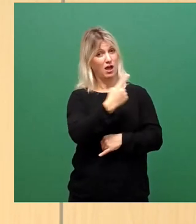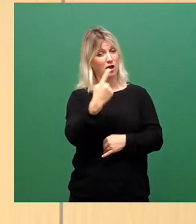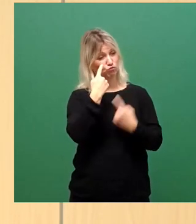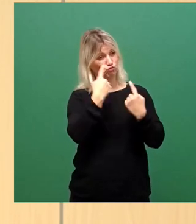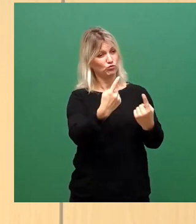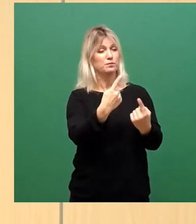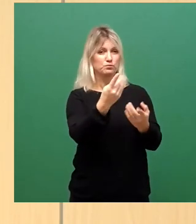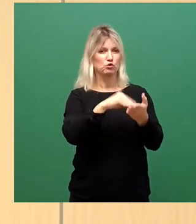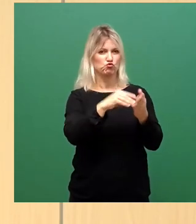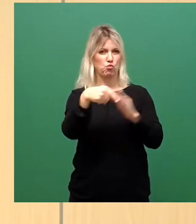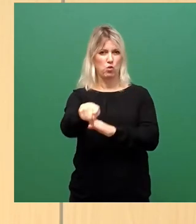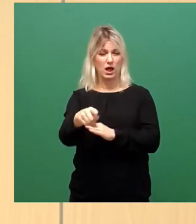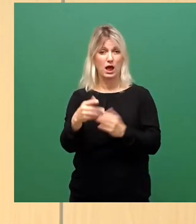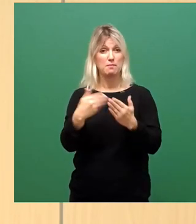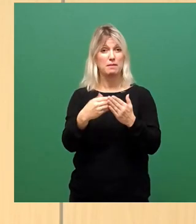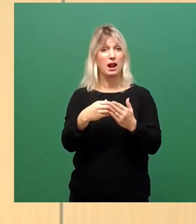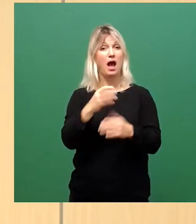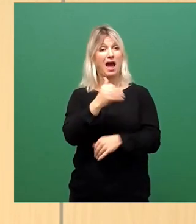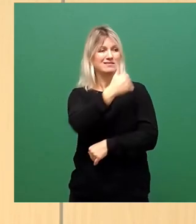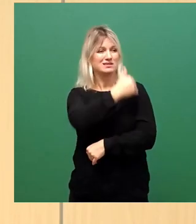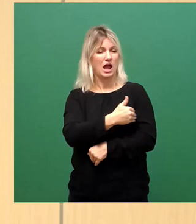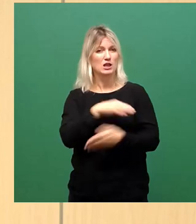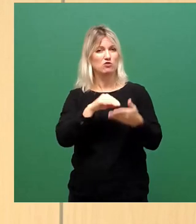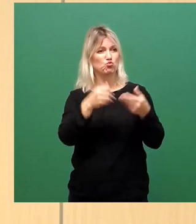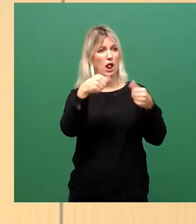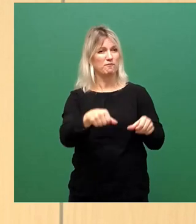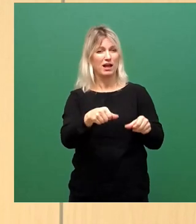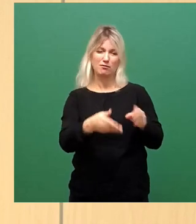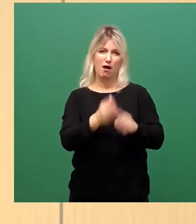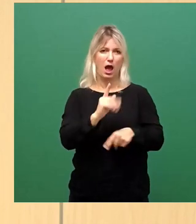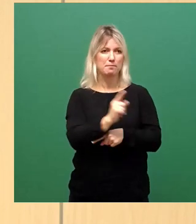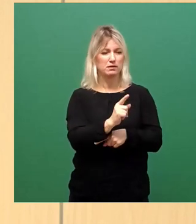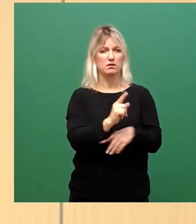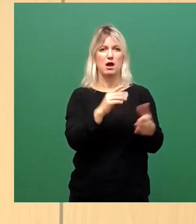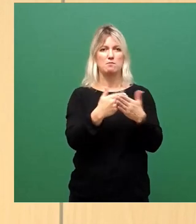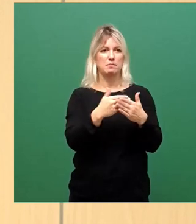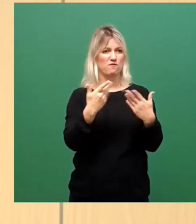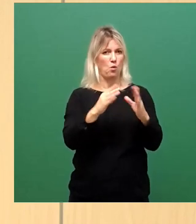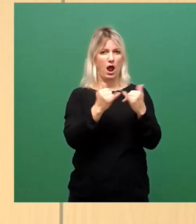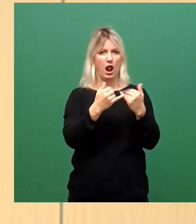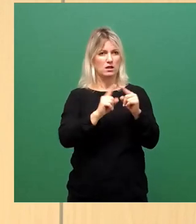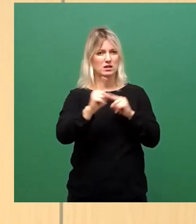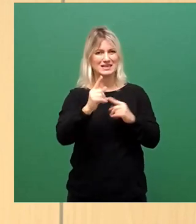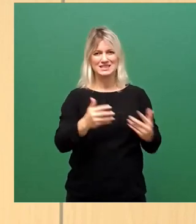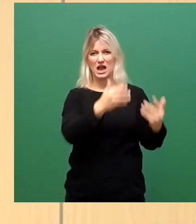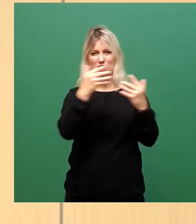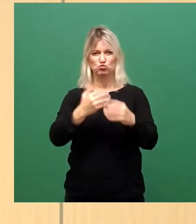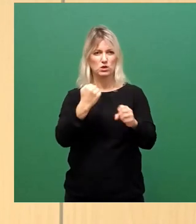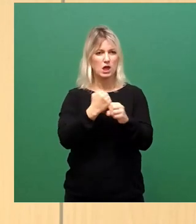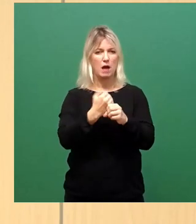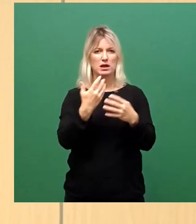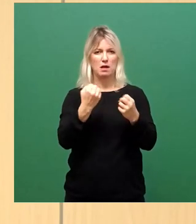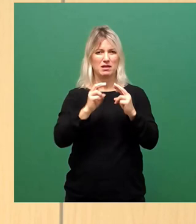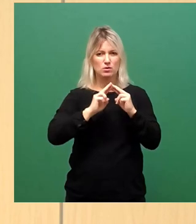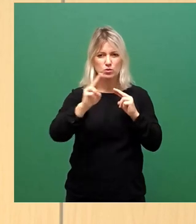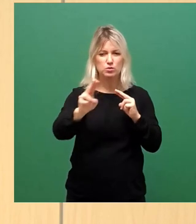einseitig aufzuheben, macht allen Eltern ein Problem, die vielleicht zehn Stunden auf Arbeit sind, die einen langen Arbeitsweg haben, die acht Stunden dann